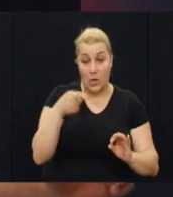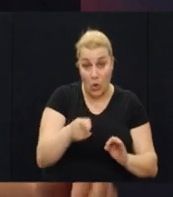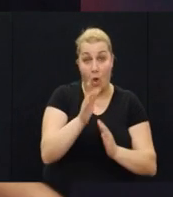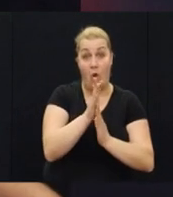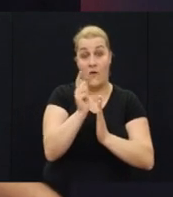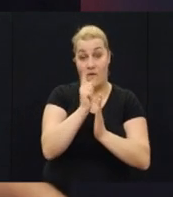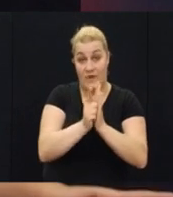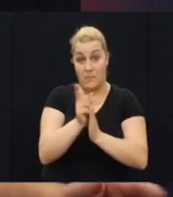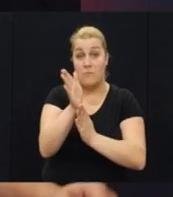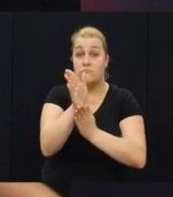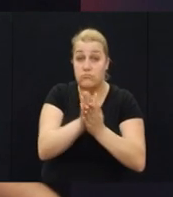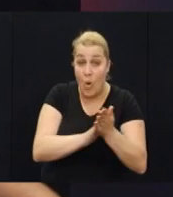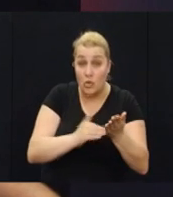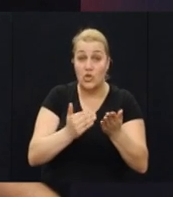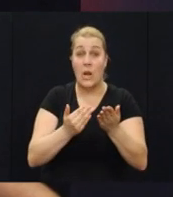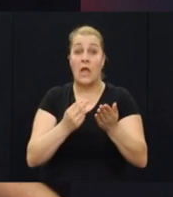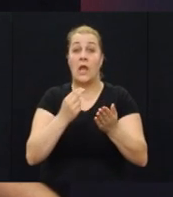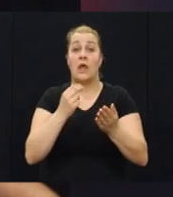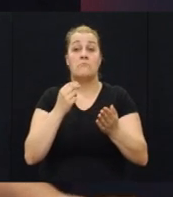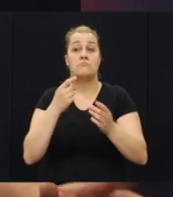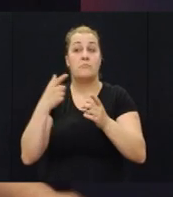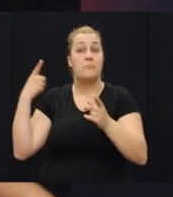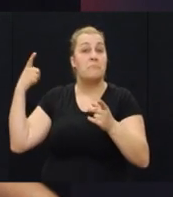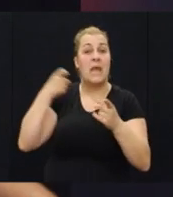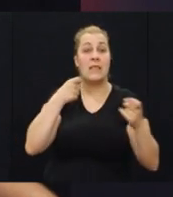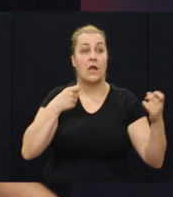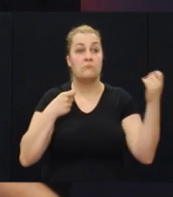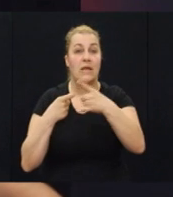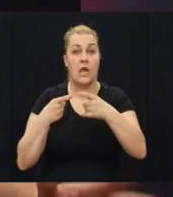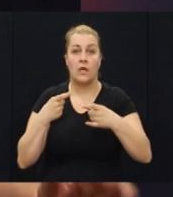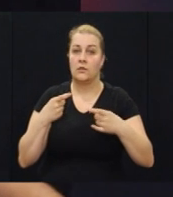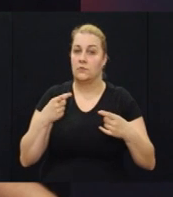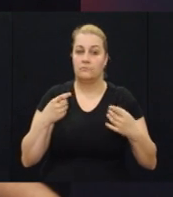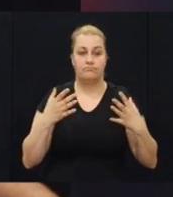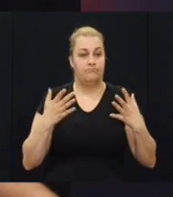kad su počeli žvižditi meci, fijukat,